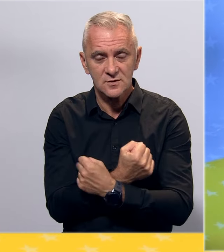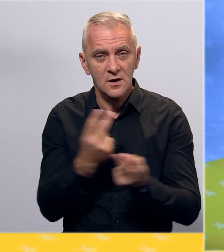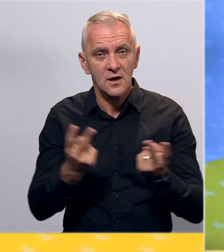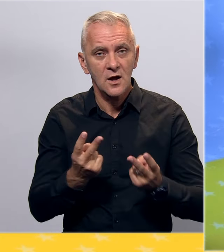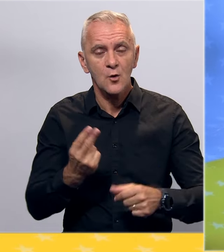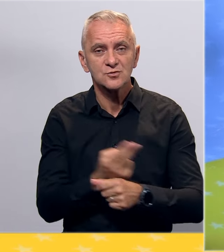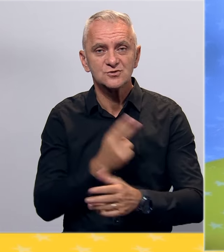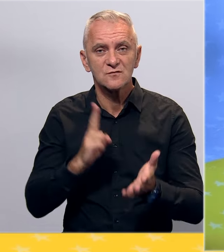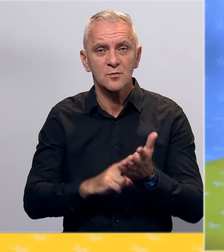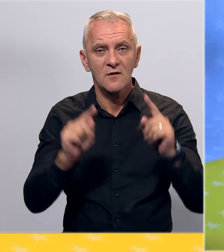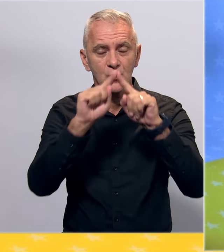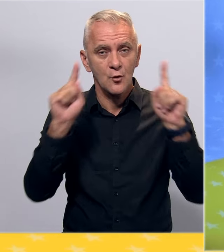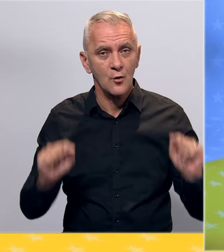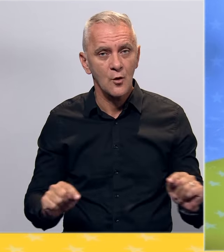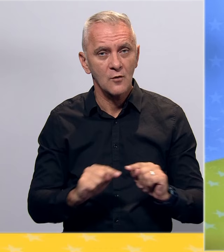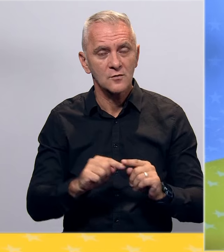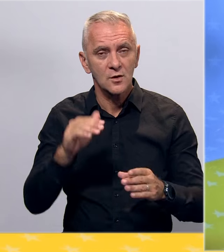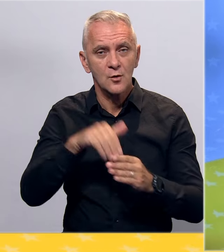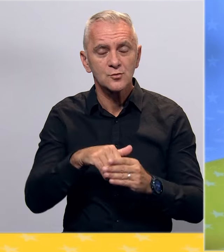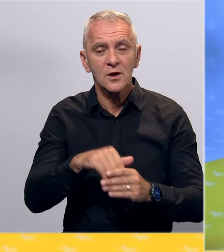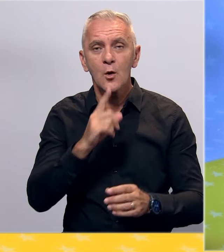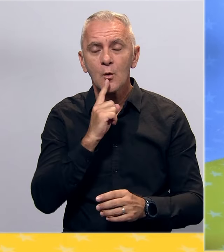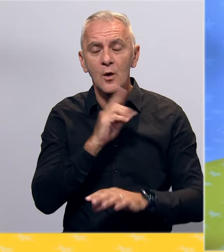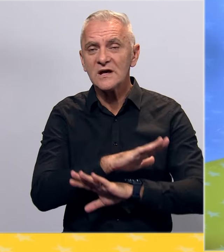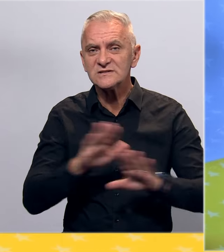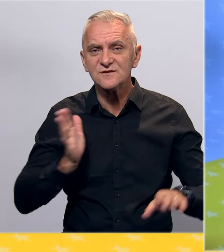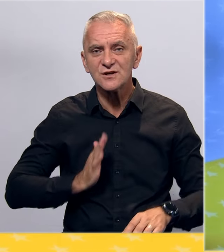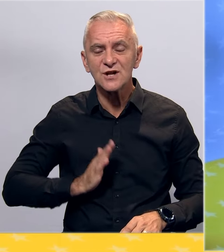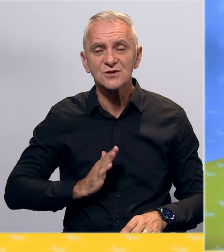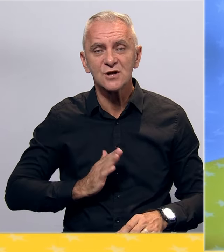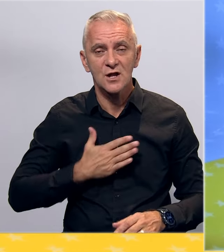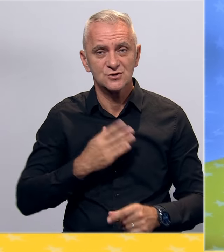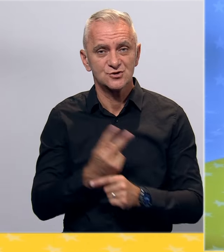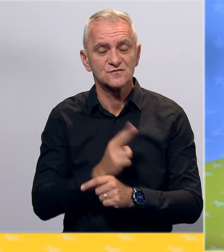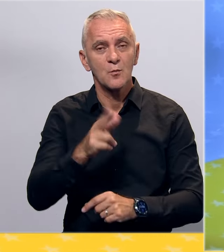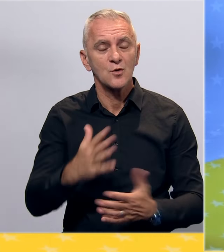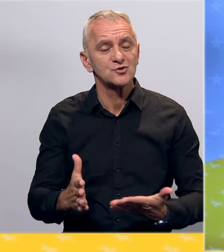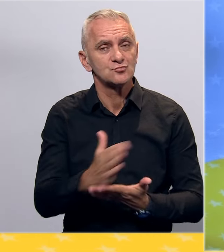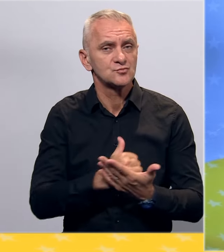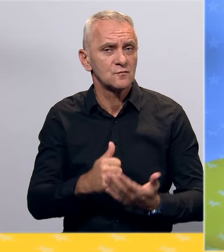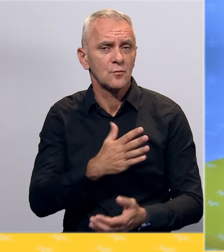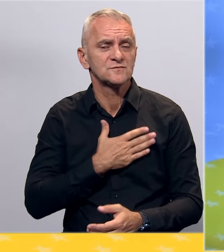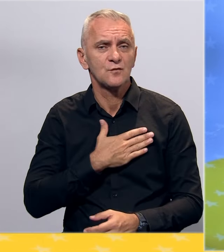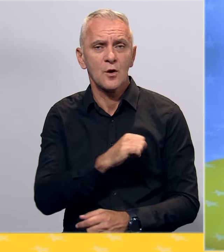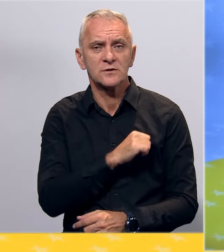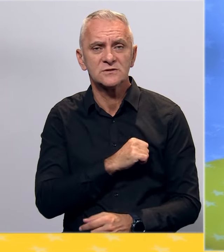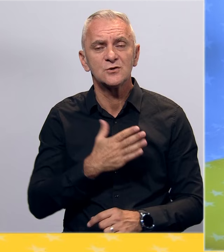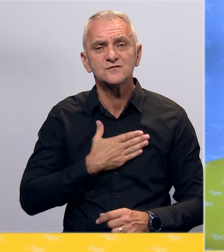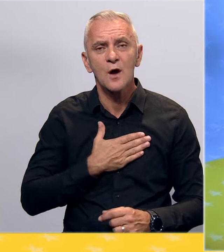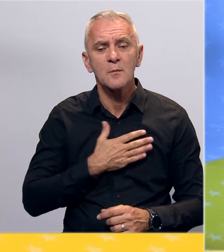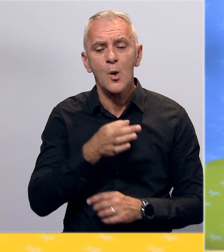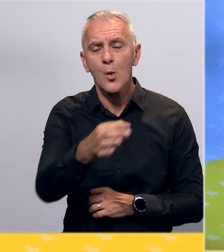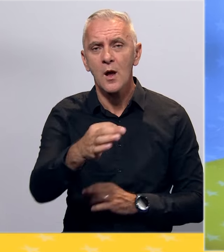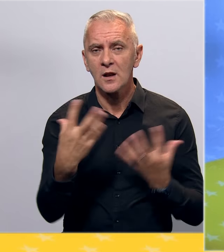državno-pravnog okvira unutar koga svi građani naše zemlje mogu ostvariti svoje interese već u svojim lokalnim zajednicama,